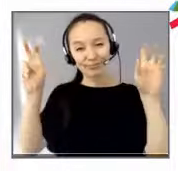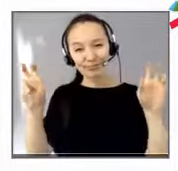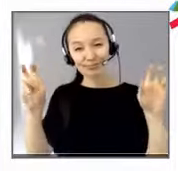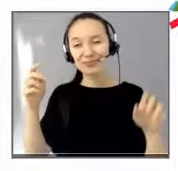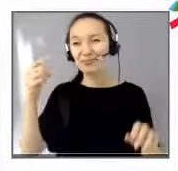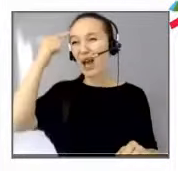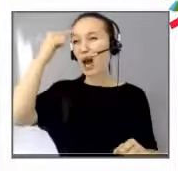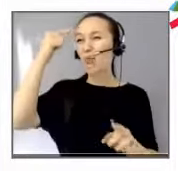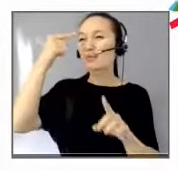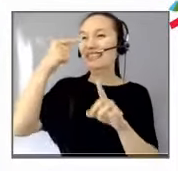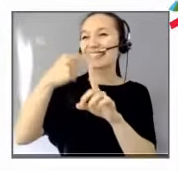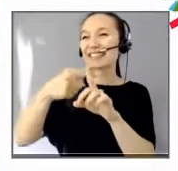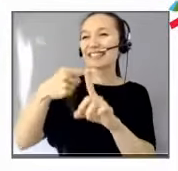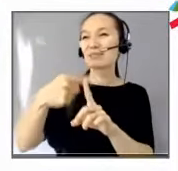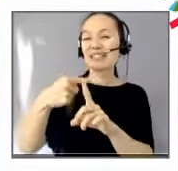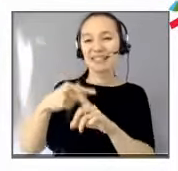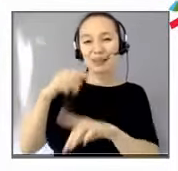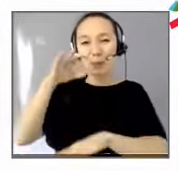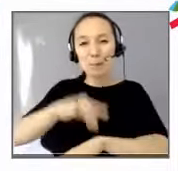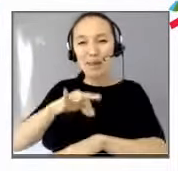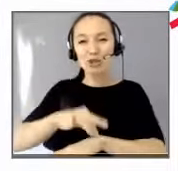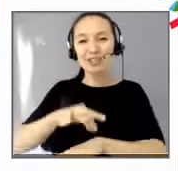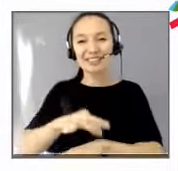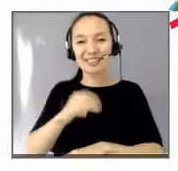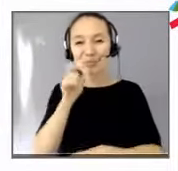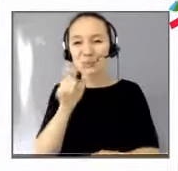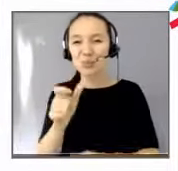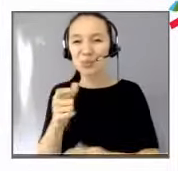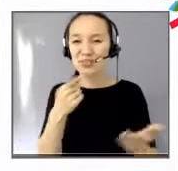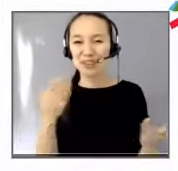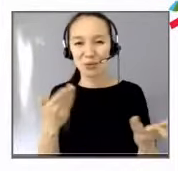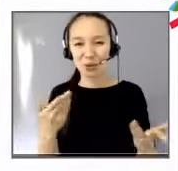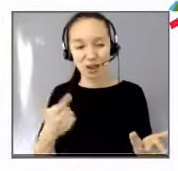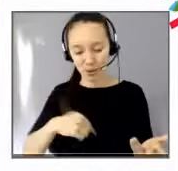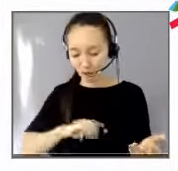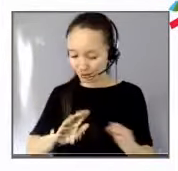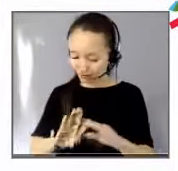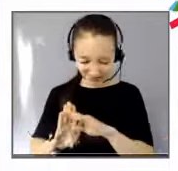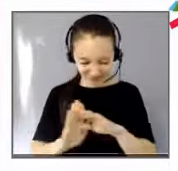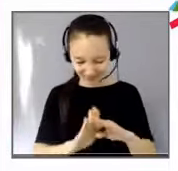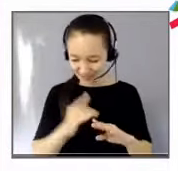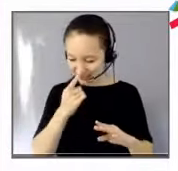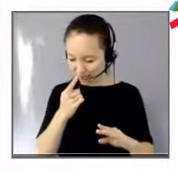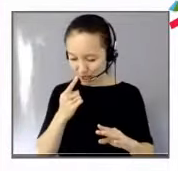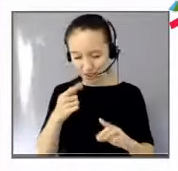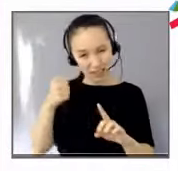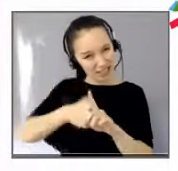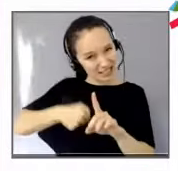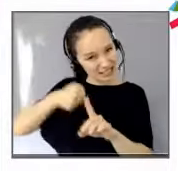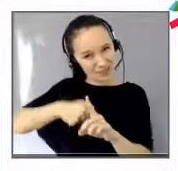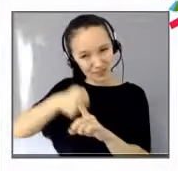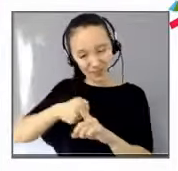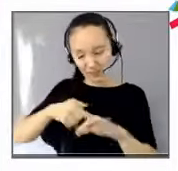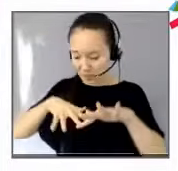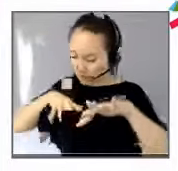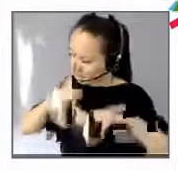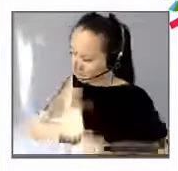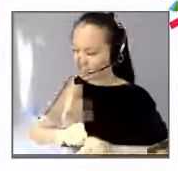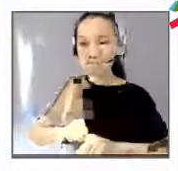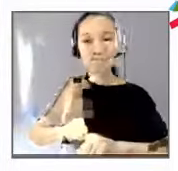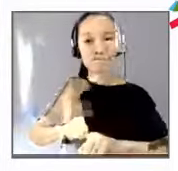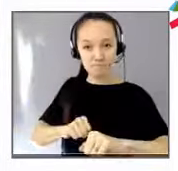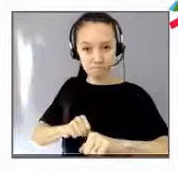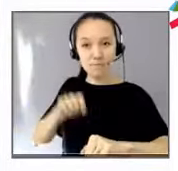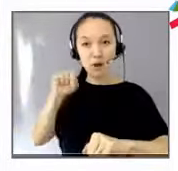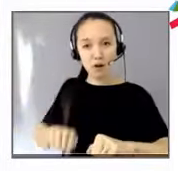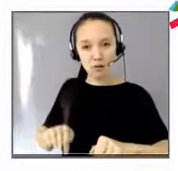Qu'est que ça veut dire ? Ça veut dire qu'il ne faut jamais renoncer, qu'il faut être tenace et que quand on s'ouvre à l'autre, quand l'entreprise s'ouvre